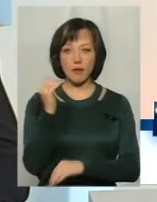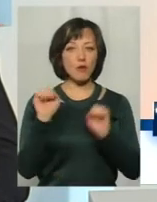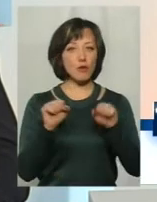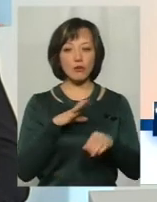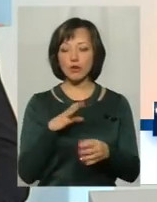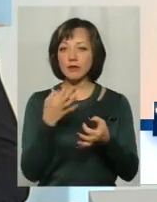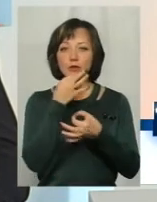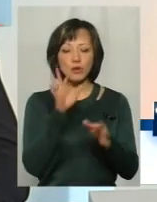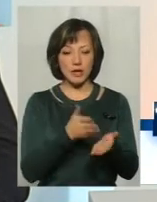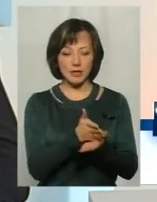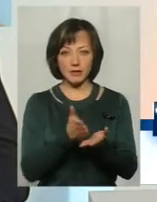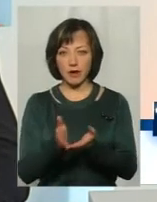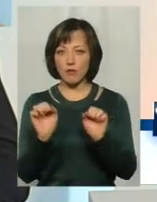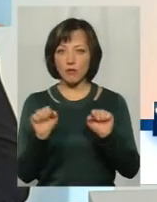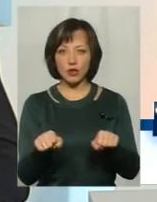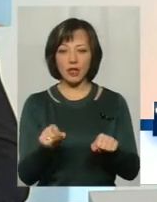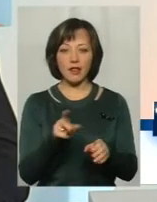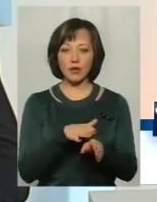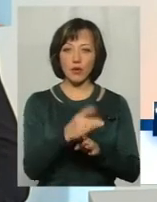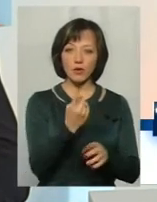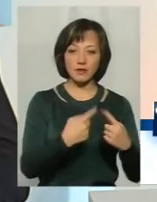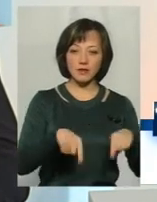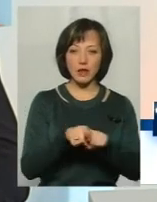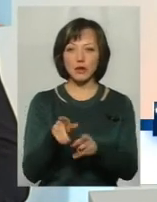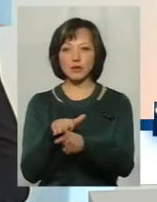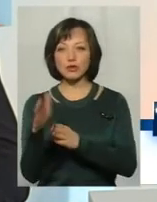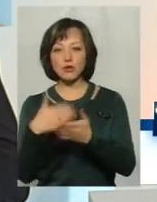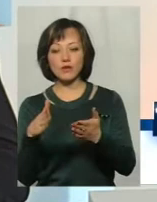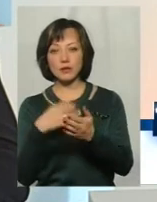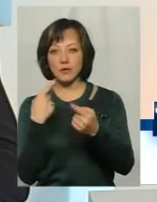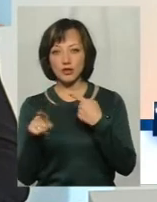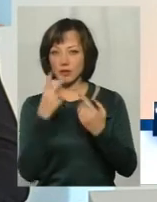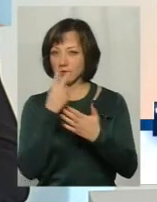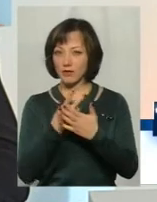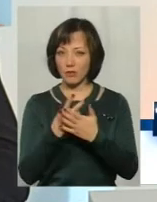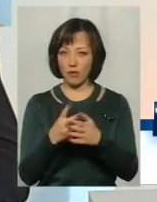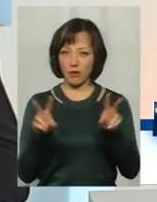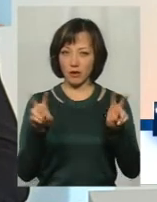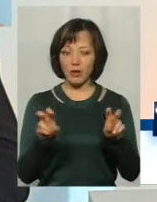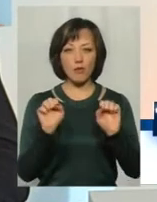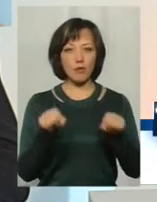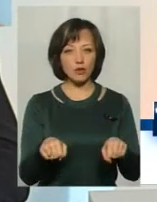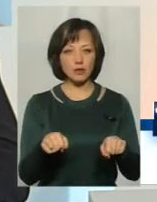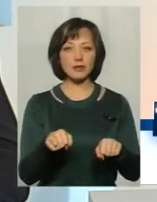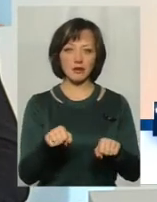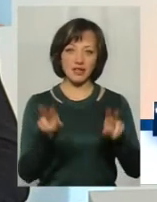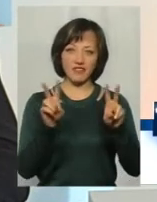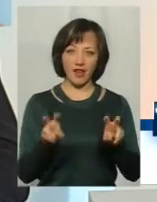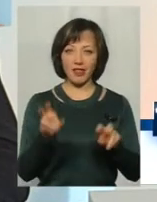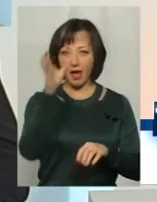-яких сферах. Може дитина щось не реалізувати в одній сфері і показати себе зовсім іншій. Там можна називати їх генію.